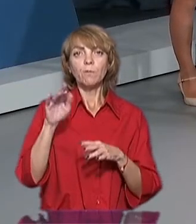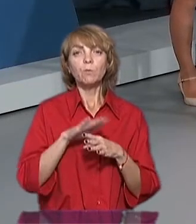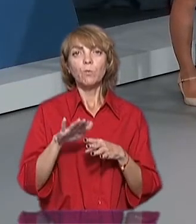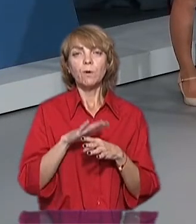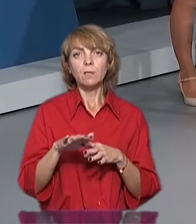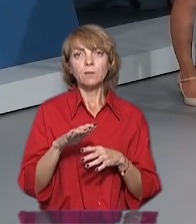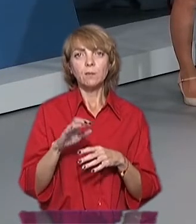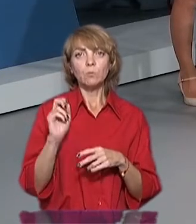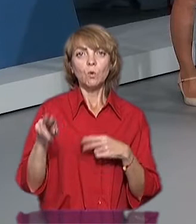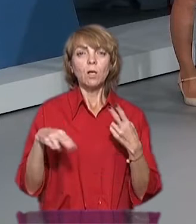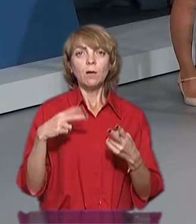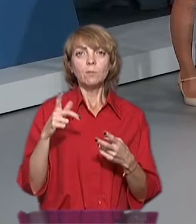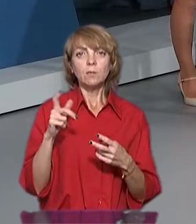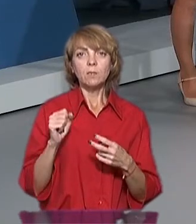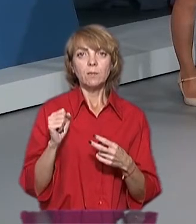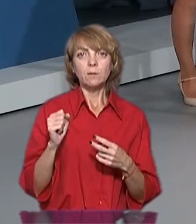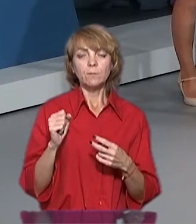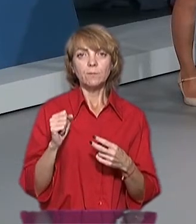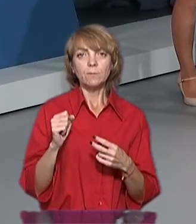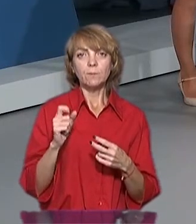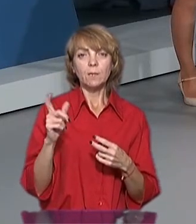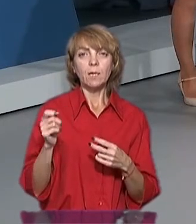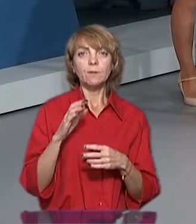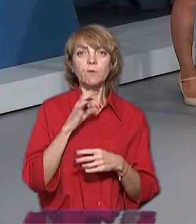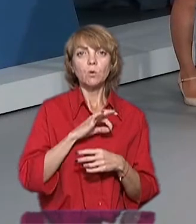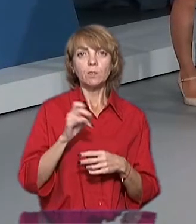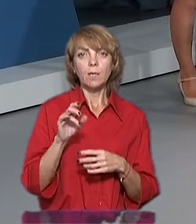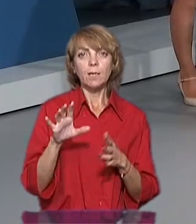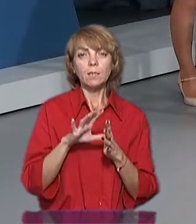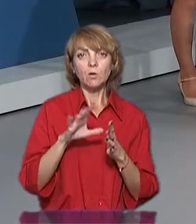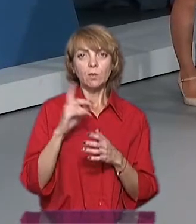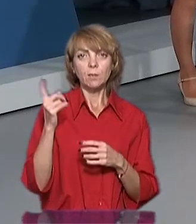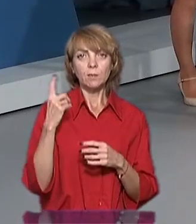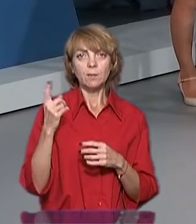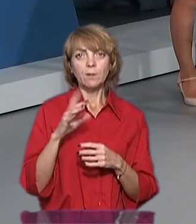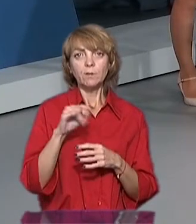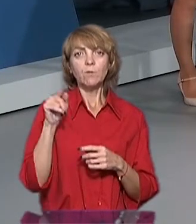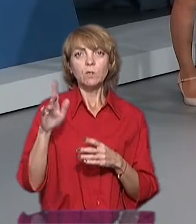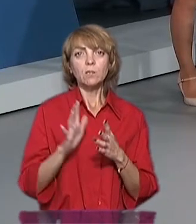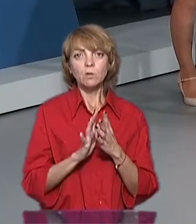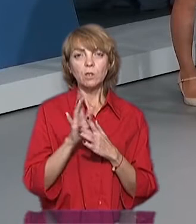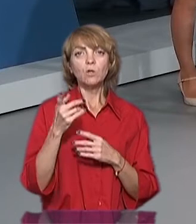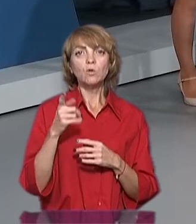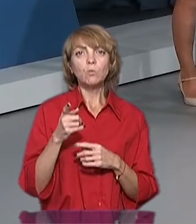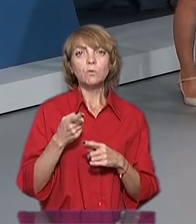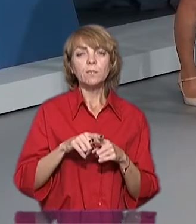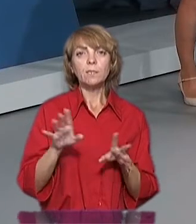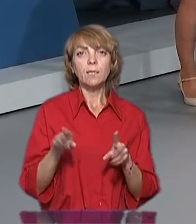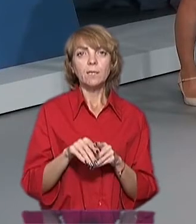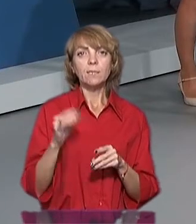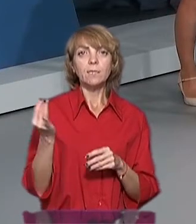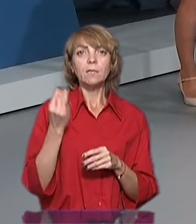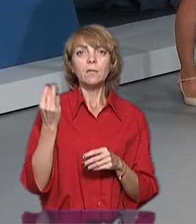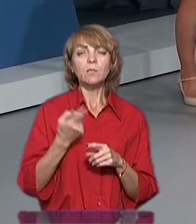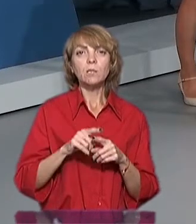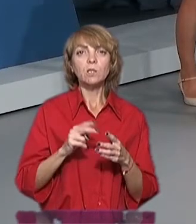з боргами за газ використані для електроенергії. Всі вони зростають. Чомусь все-таки цікаво,